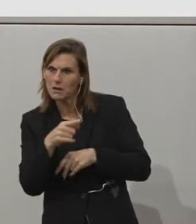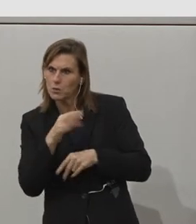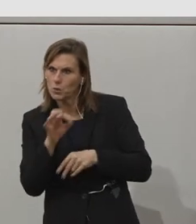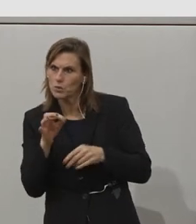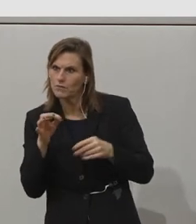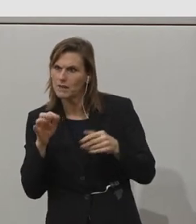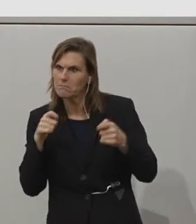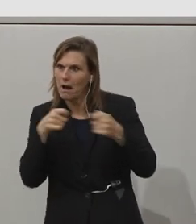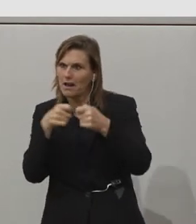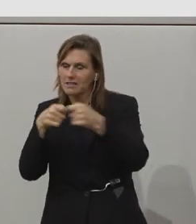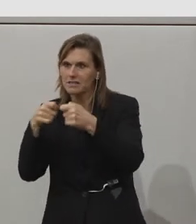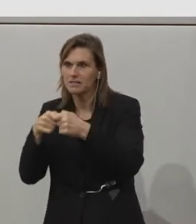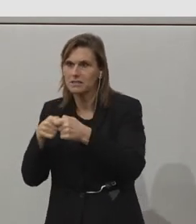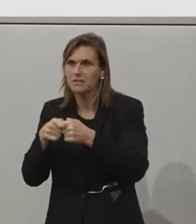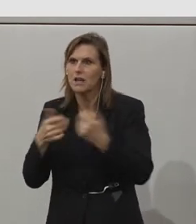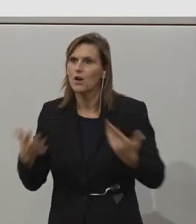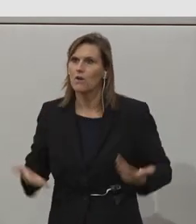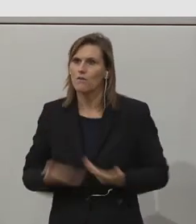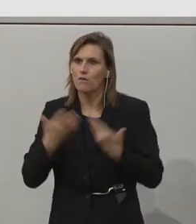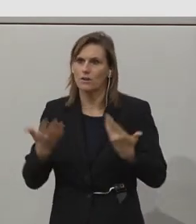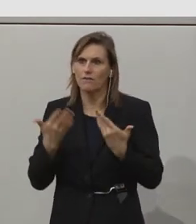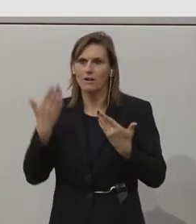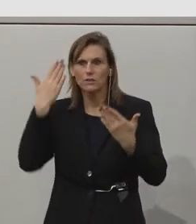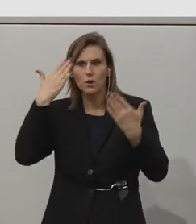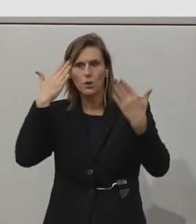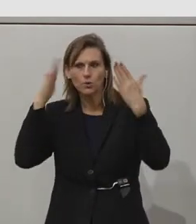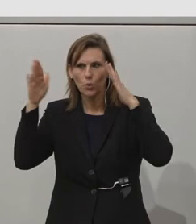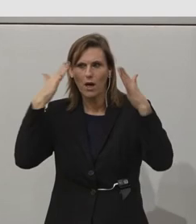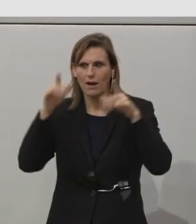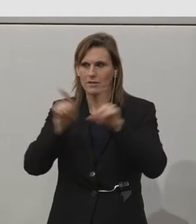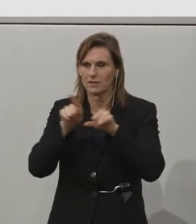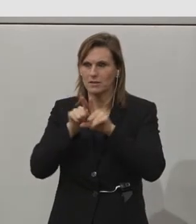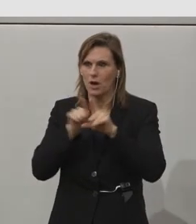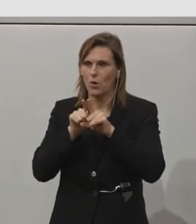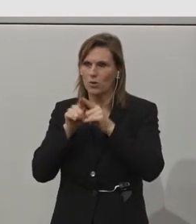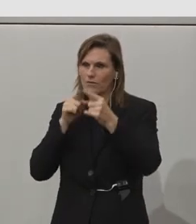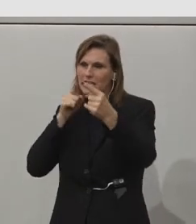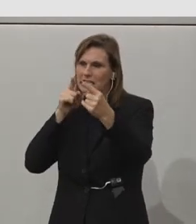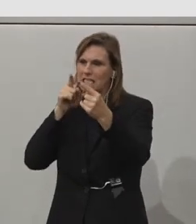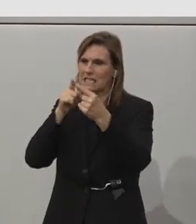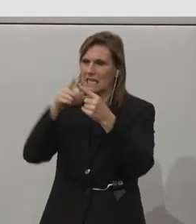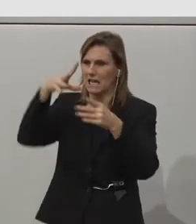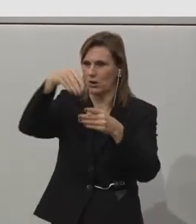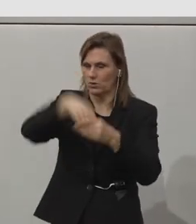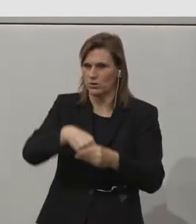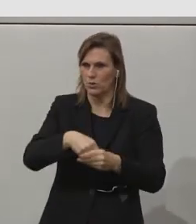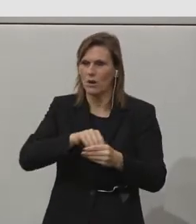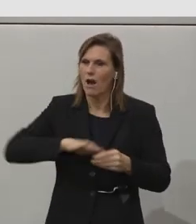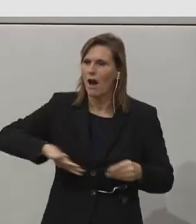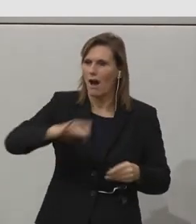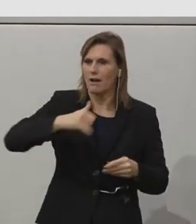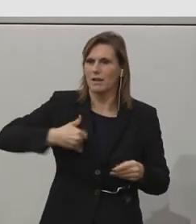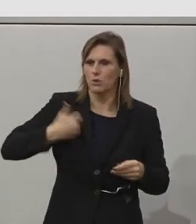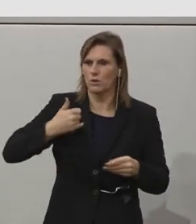Wir fördern Toleranz. Das Projekt ist der Inklusion gewidmet. Wir geben allen Jugendlichen die Chance, an dem